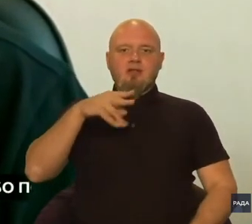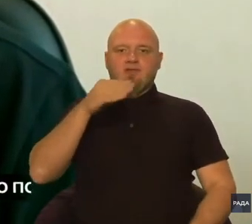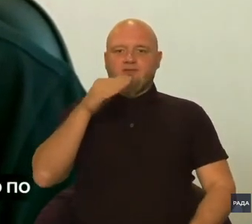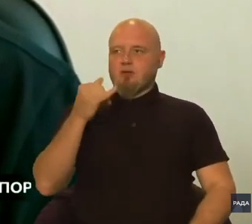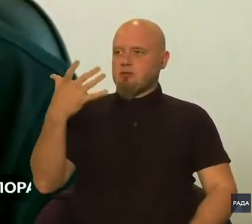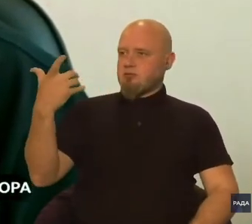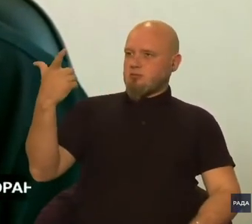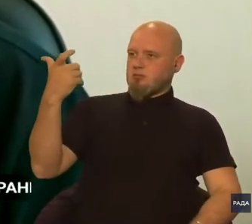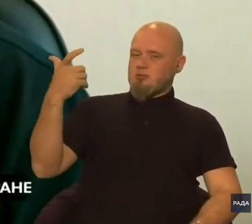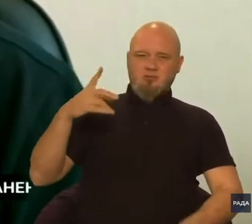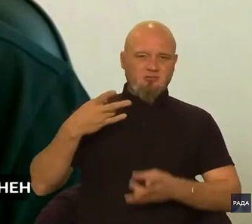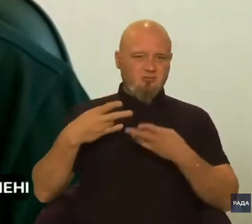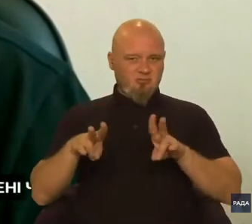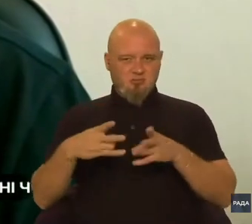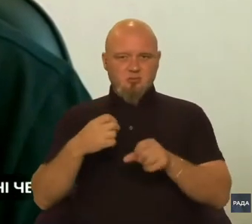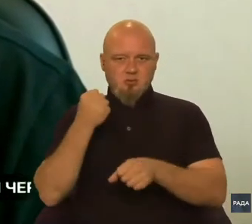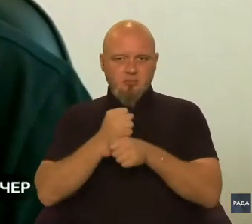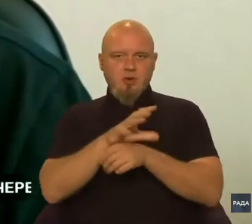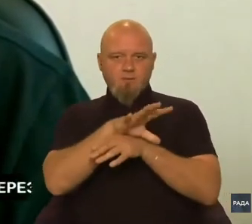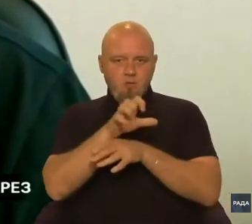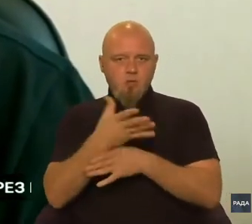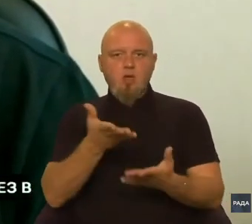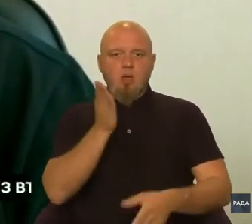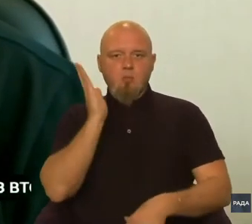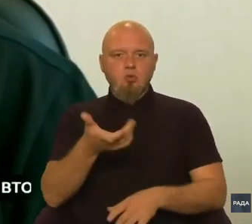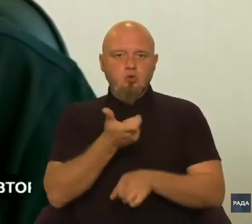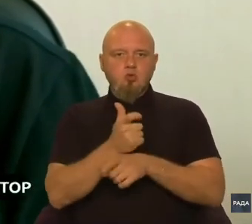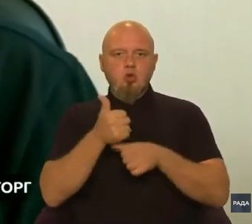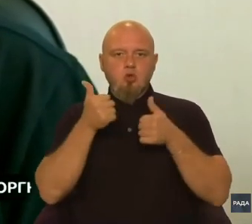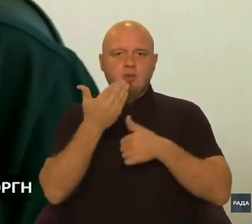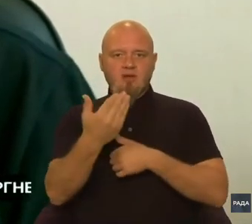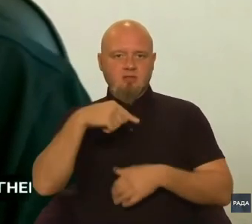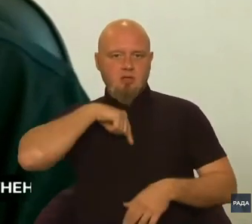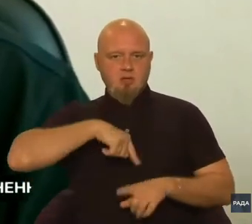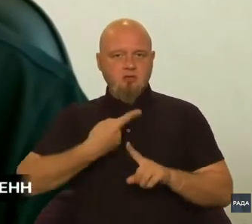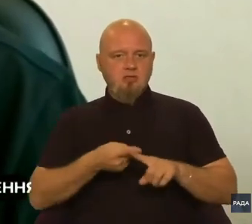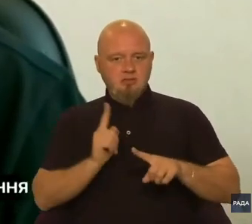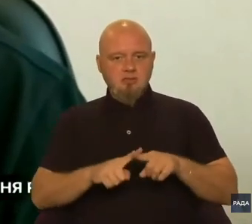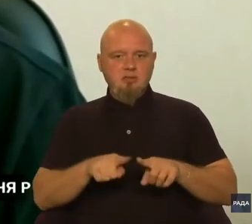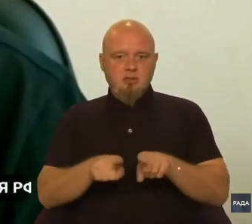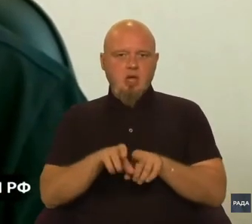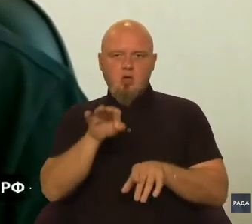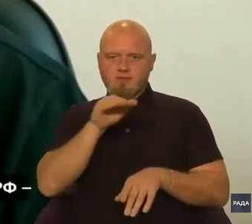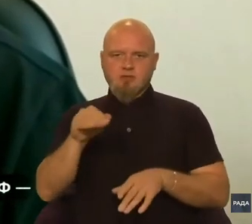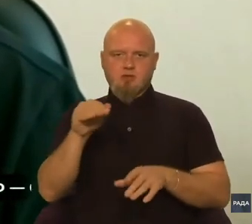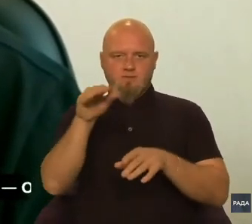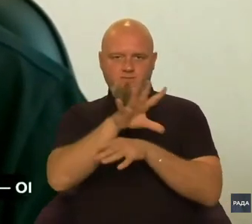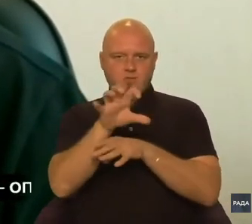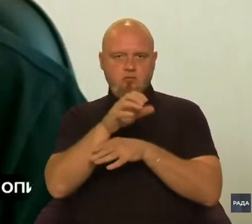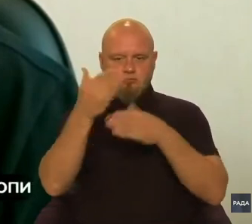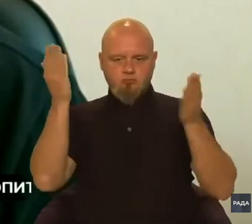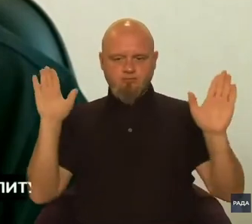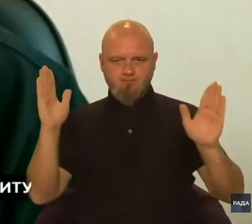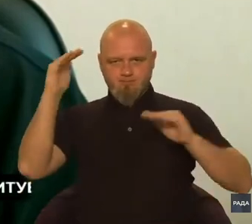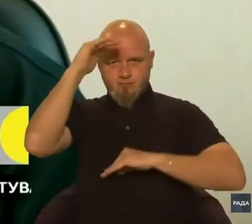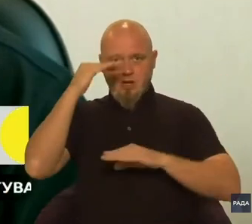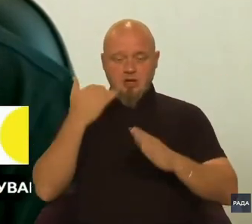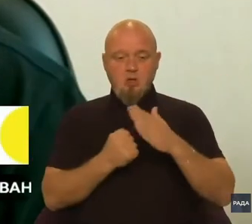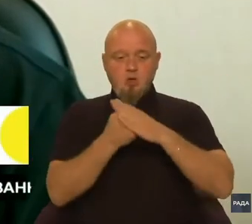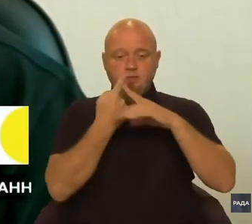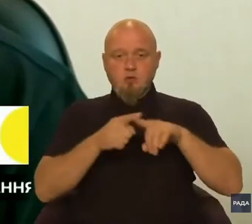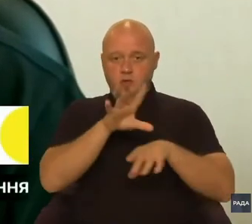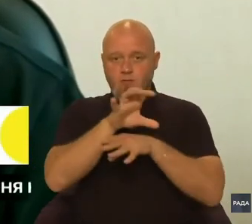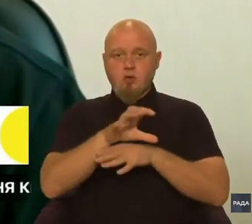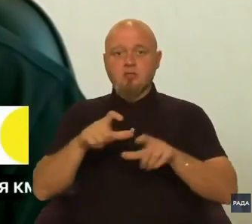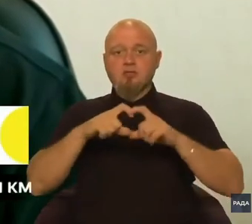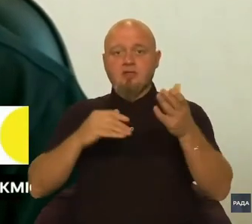фото, яке буде дуже добре вас характеризувати. Це таке офіційне фото, бо на основі цього фото заклади вищої